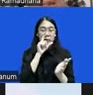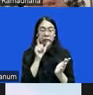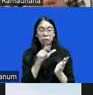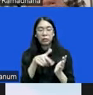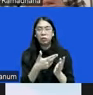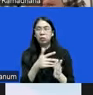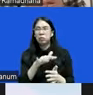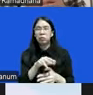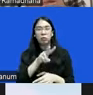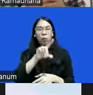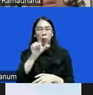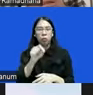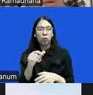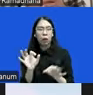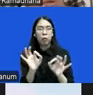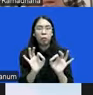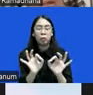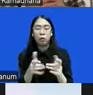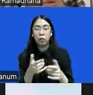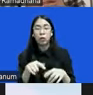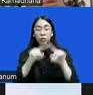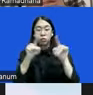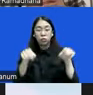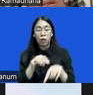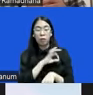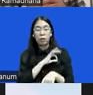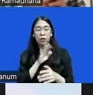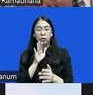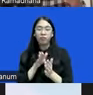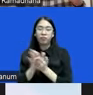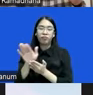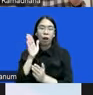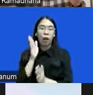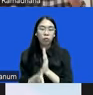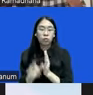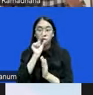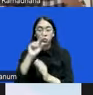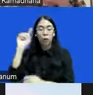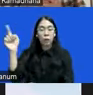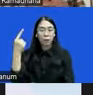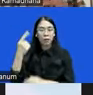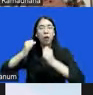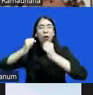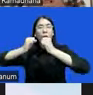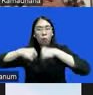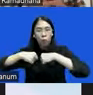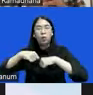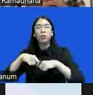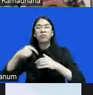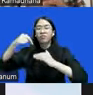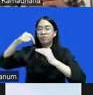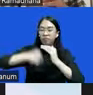sampai dua bulan. Surat Presiden langsung dikirimkan untuk pemerintah setuju membahas lebih lanjut